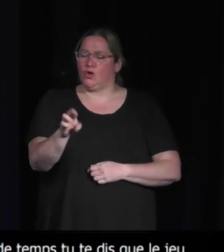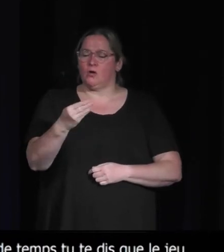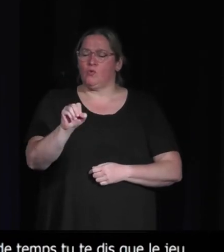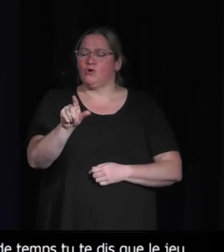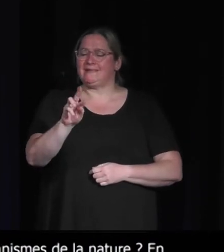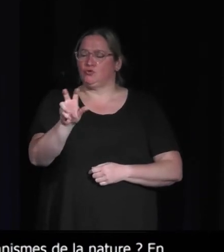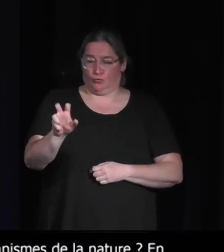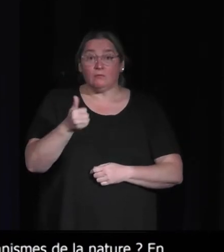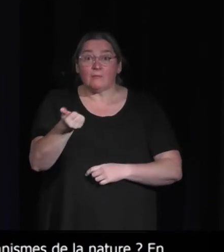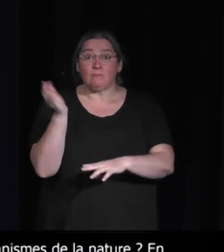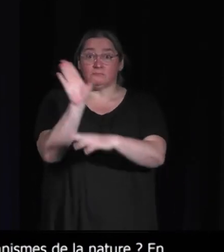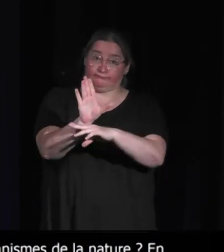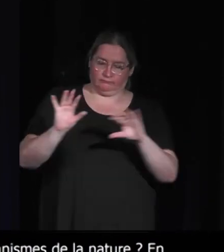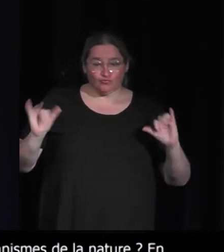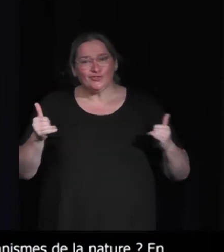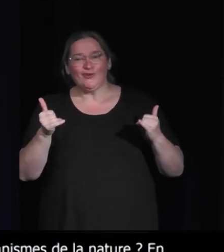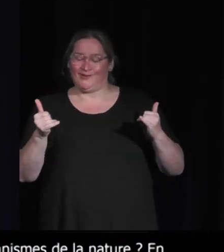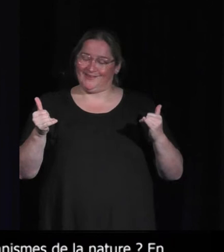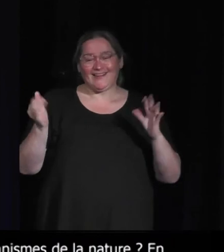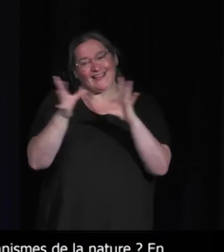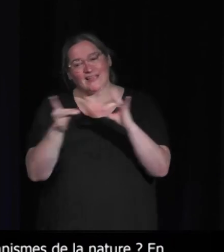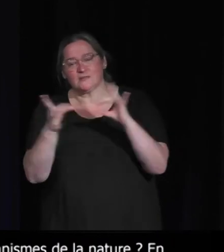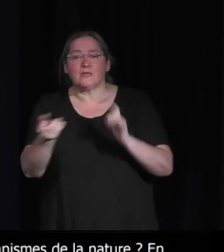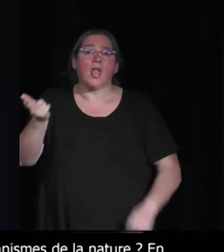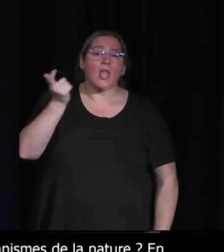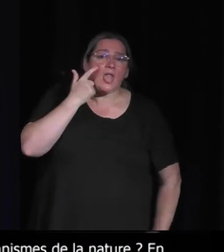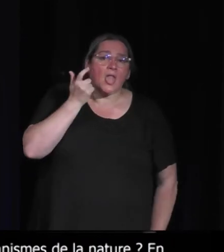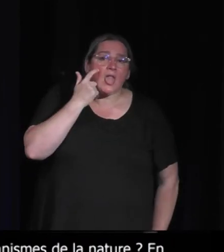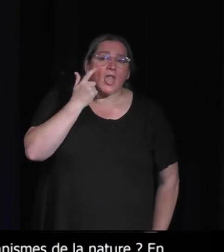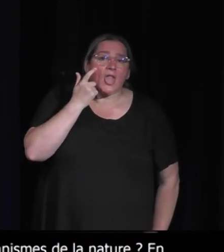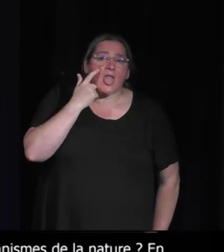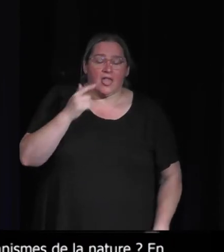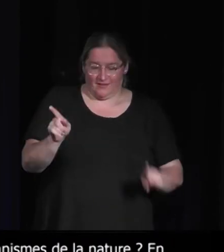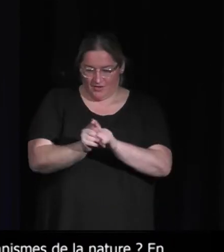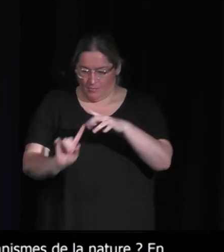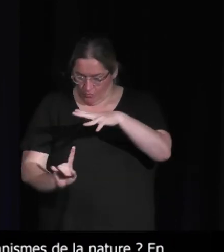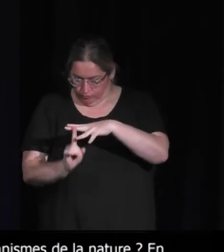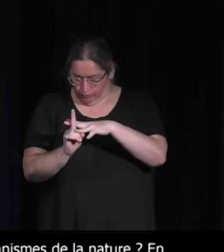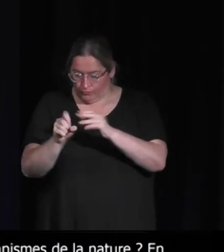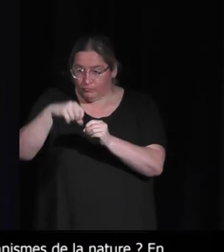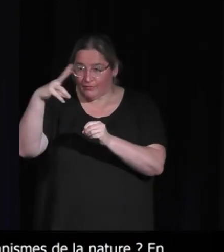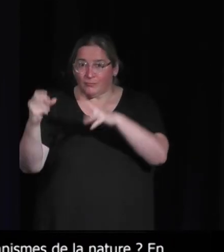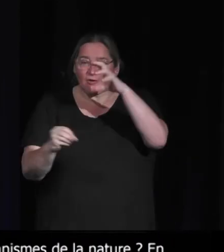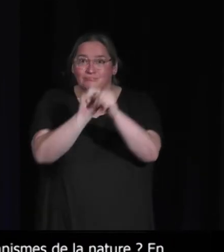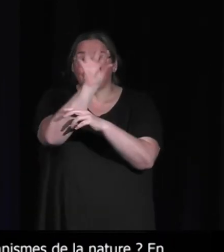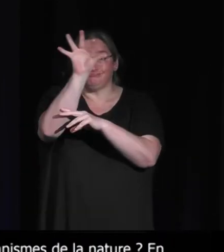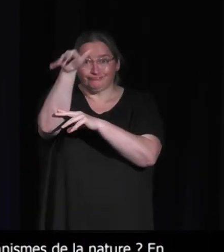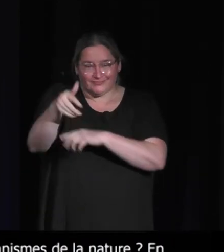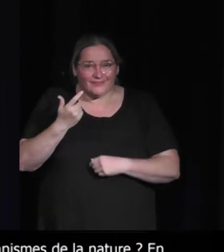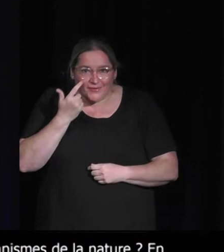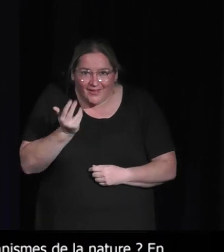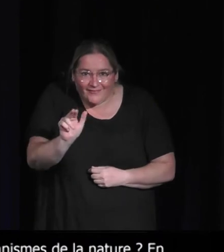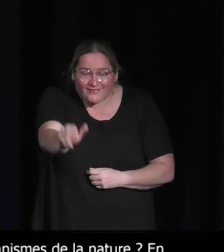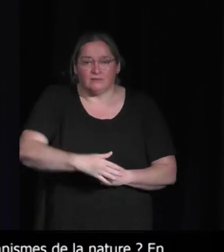créateur, où quand il présentait son jeu fable, il disait on verra les plantes pousser. C'était... Bon, ça fait partie de ses